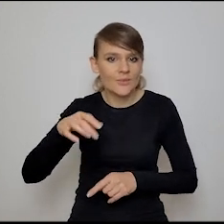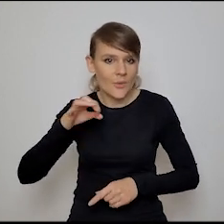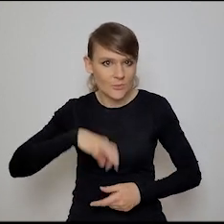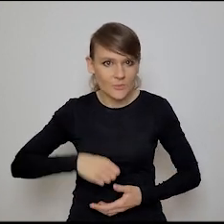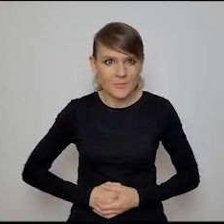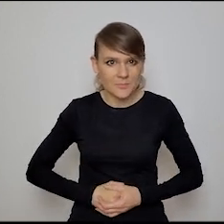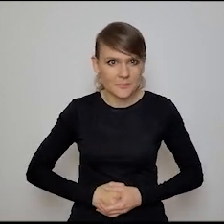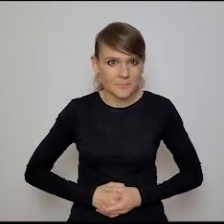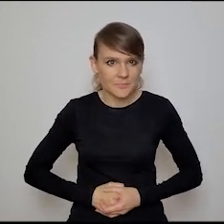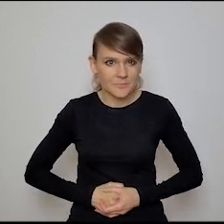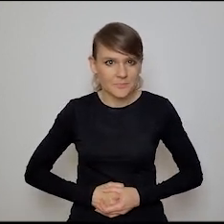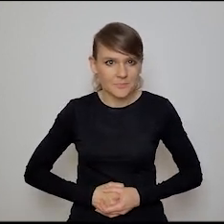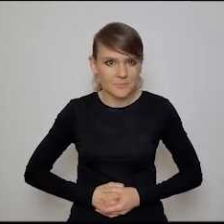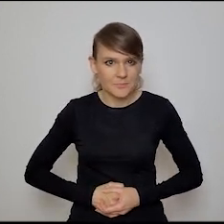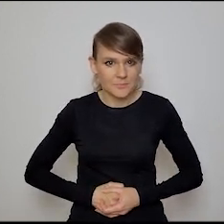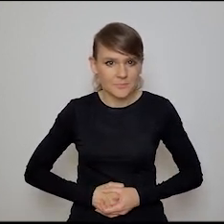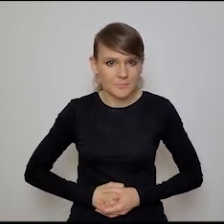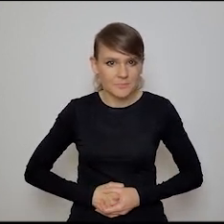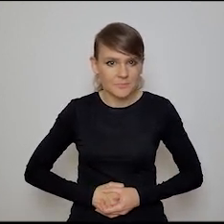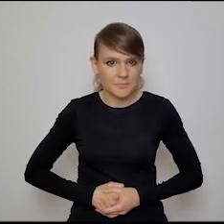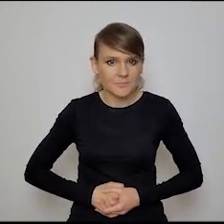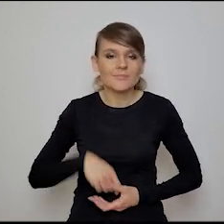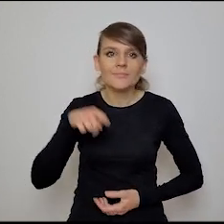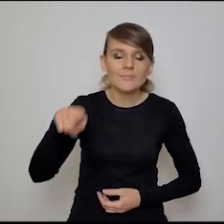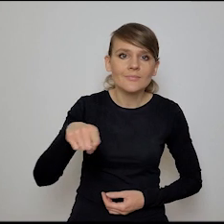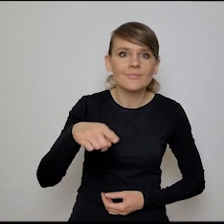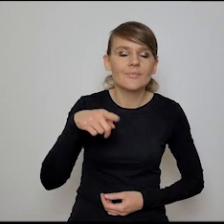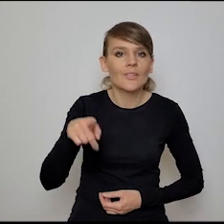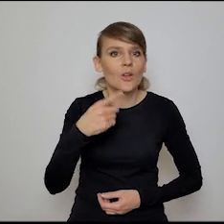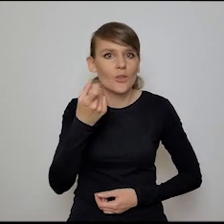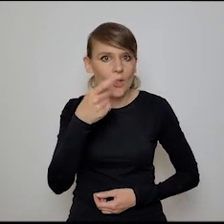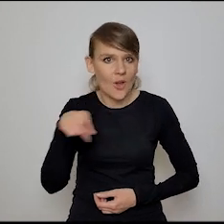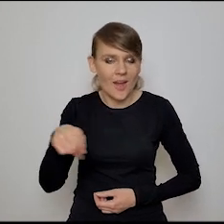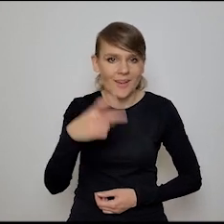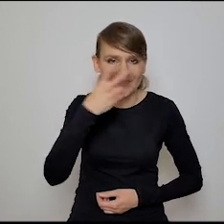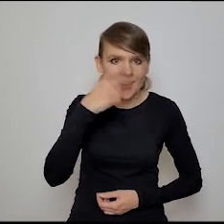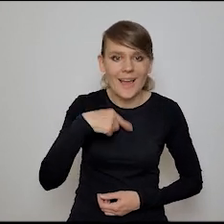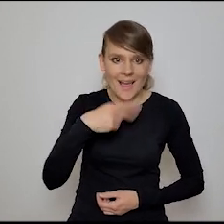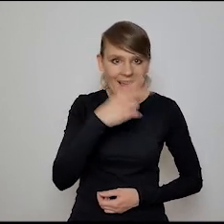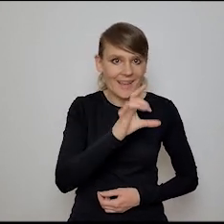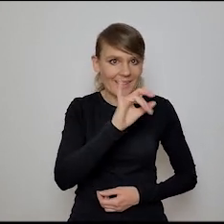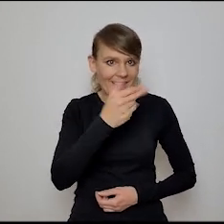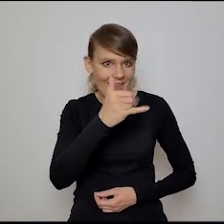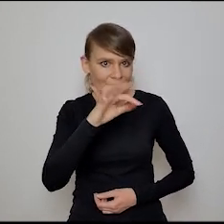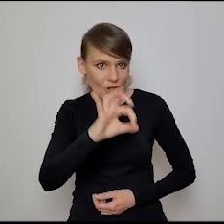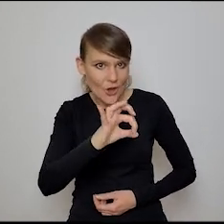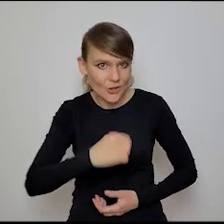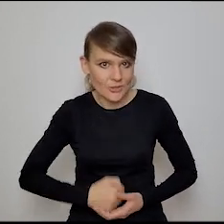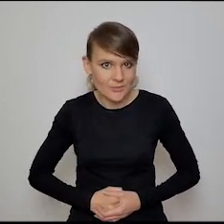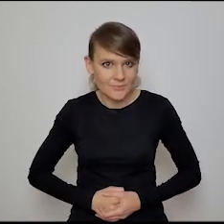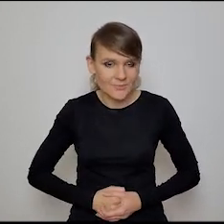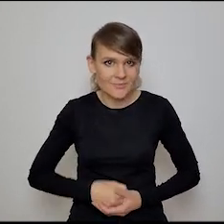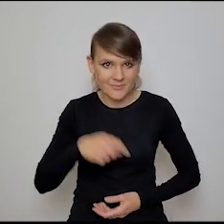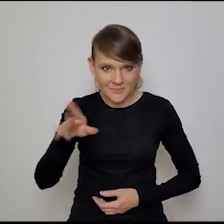to jest tak, że oczywiście to jest taki trochę trik, ale też nie trik, bo kiedy ja patrzę na Genia, to ja się zastanawiam, ty masz też